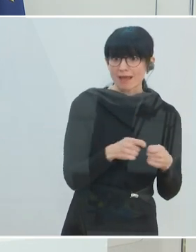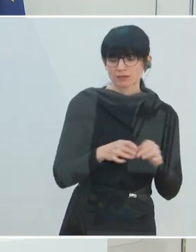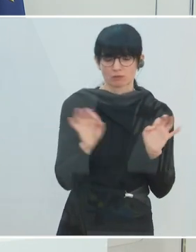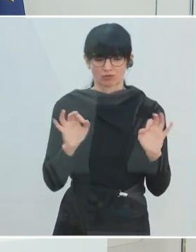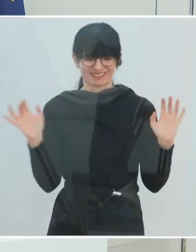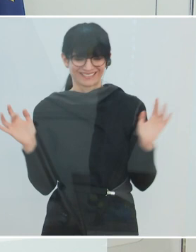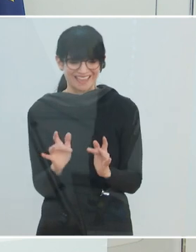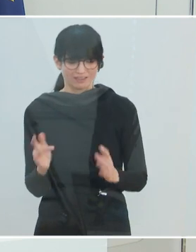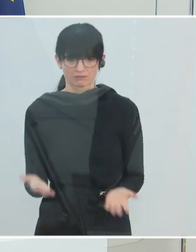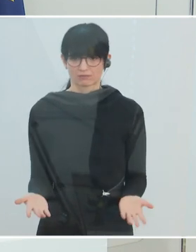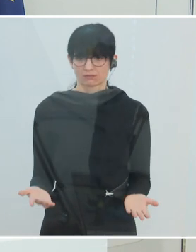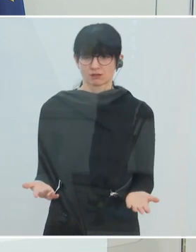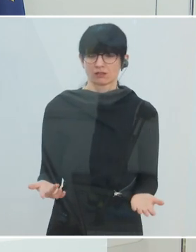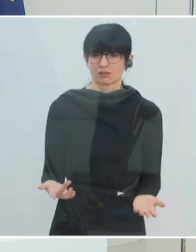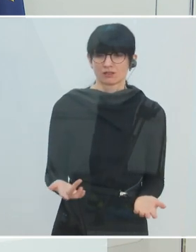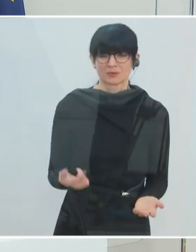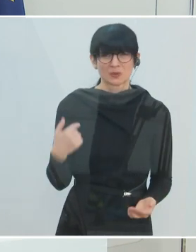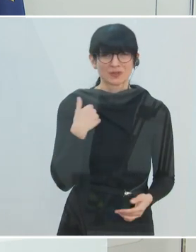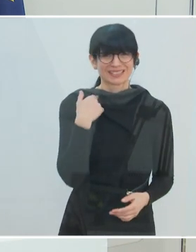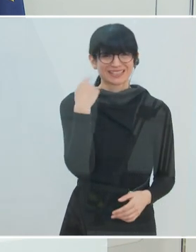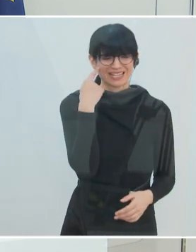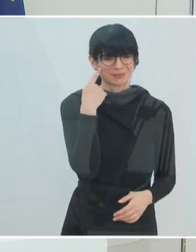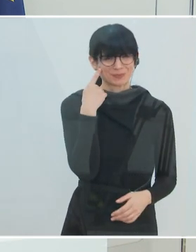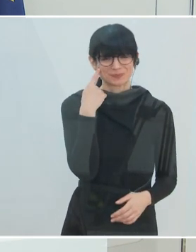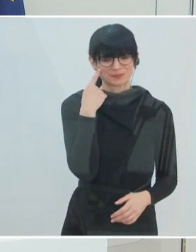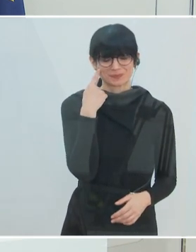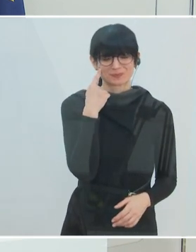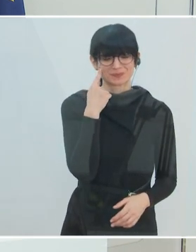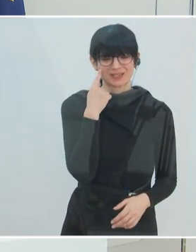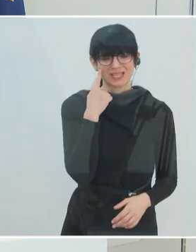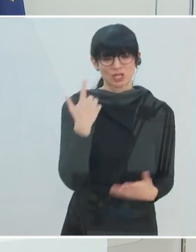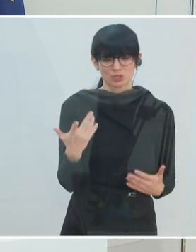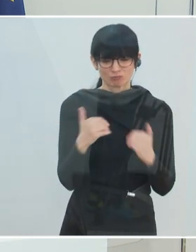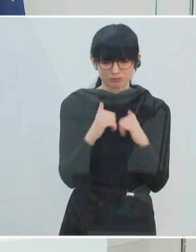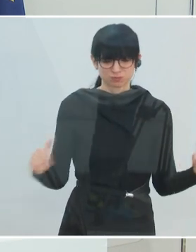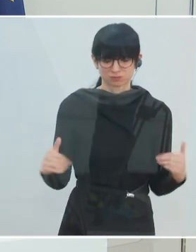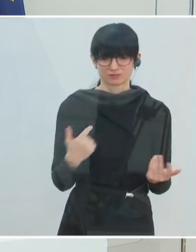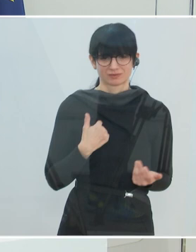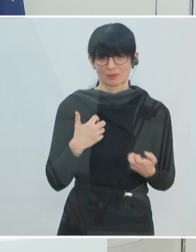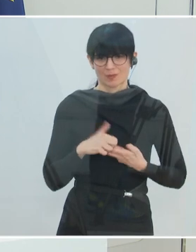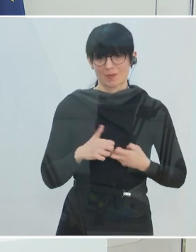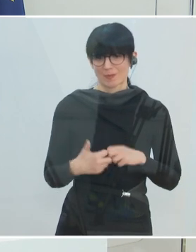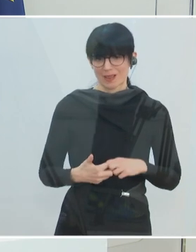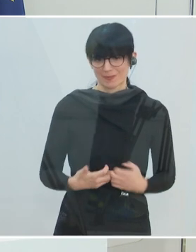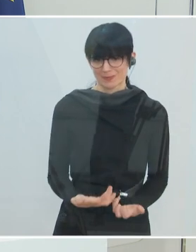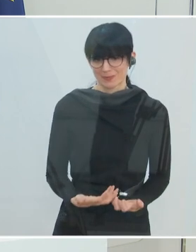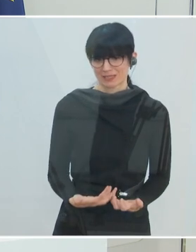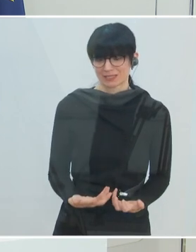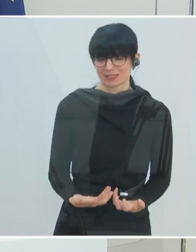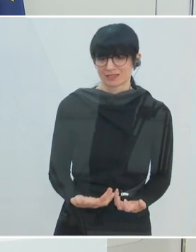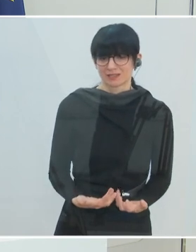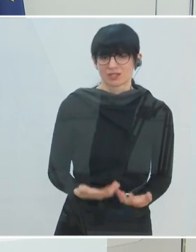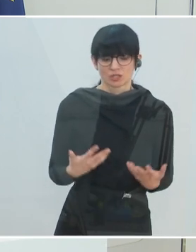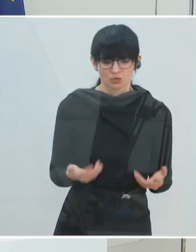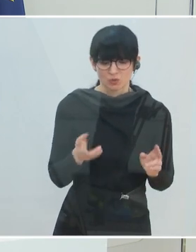Gegner der Maßnahmen. Und ich denke, da liegt auch das ganz große Problem drinnen. Denn da kann man nicht ins